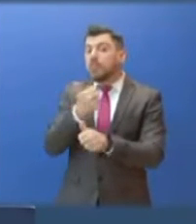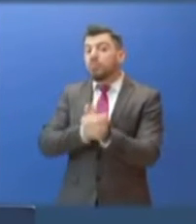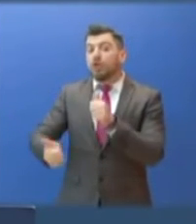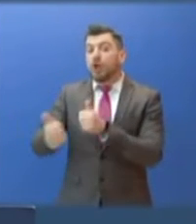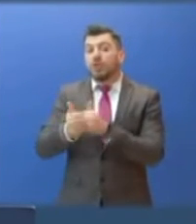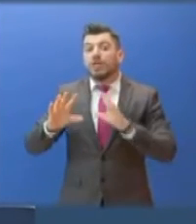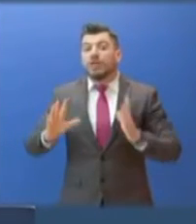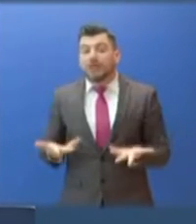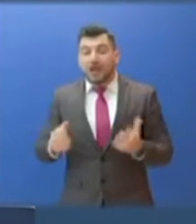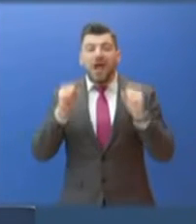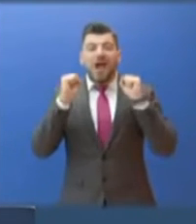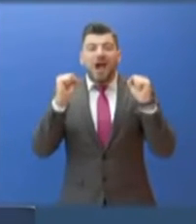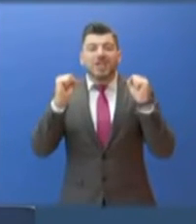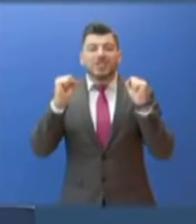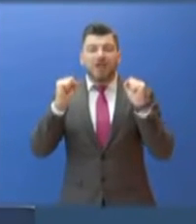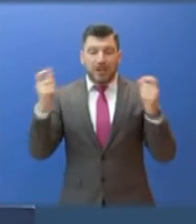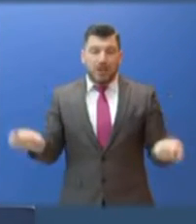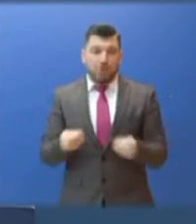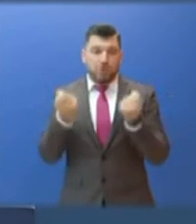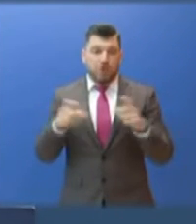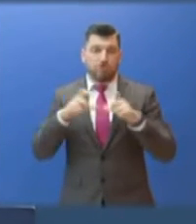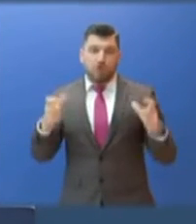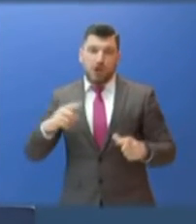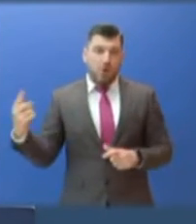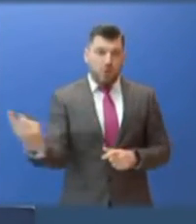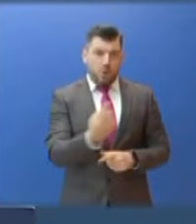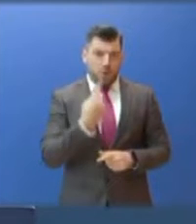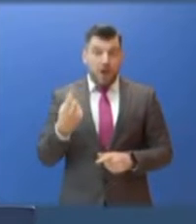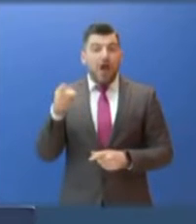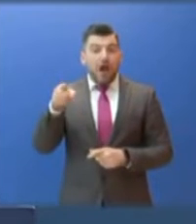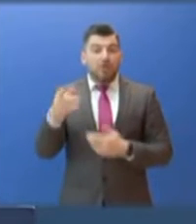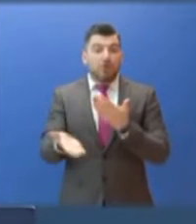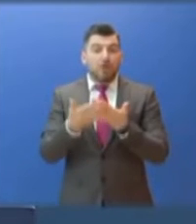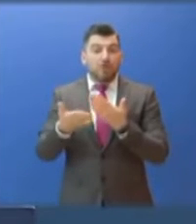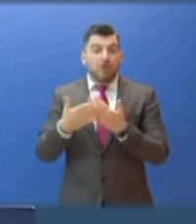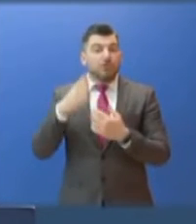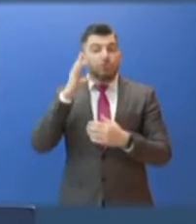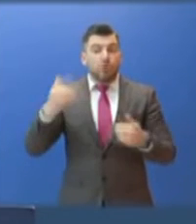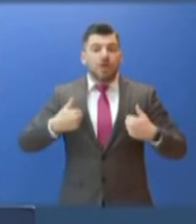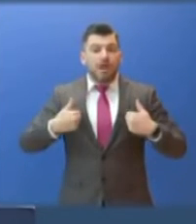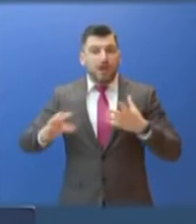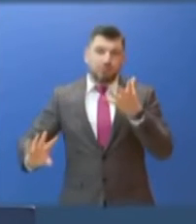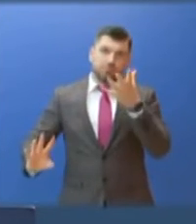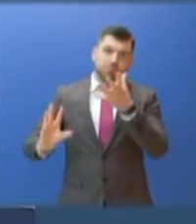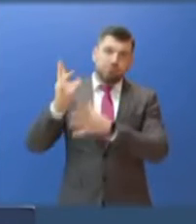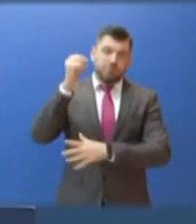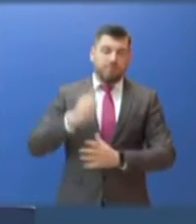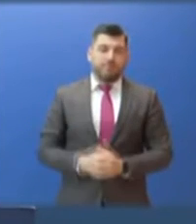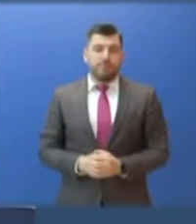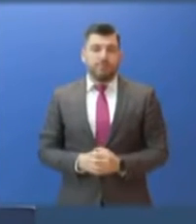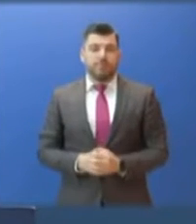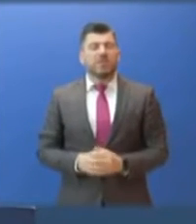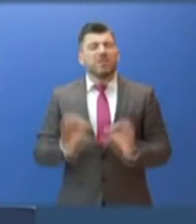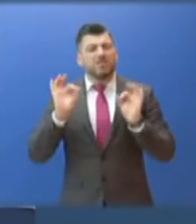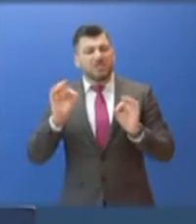πλήρη και ασφαλή λειτουργία της εκπαίδευσης, η οποία αποτελεί θεμέλιο για την προκοπή της νέας γενιάς. Παρά τις αντιδράσεις και την ακατάσχετη